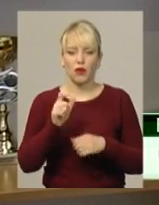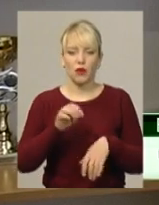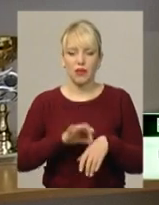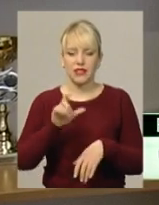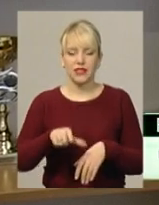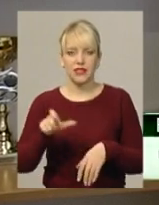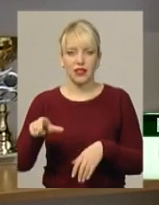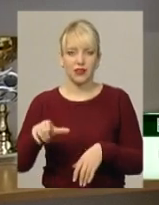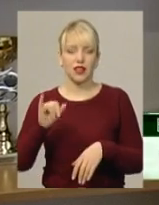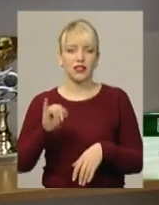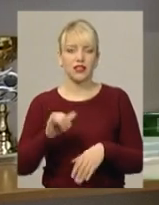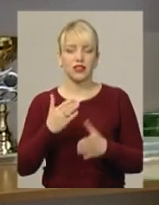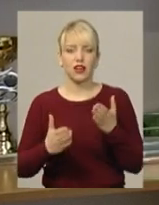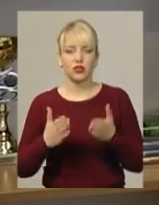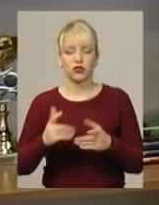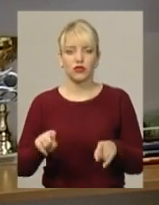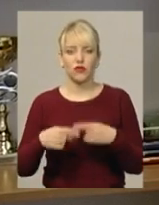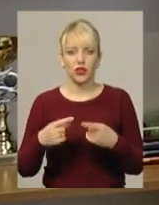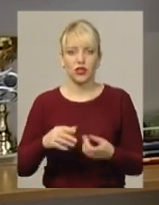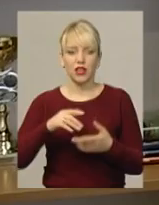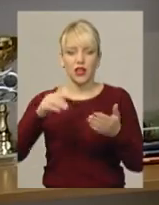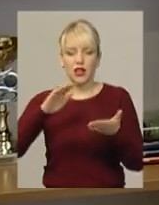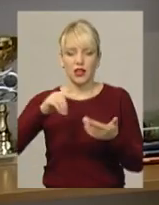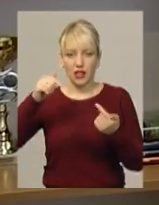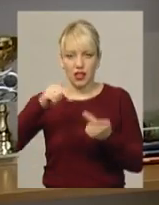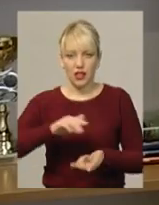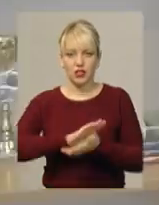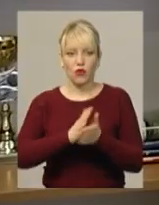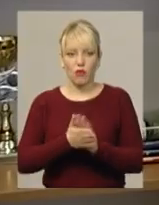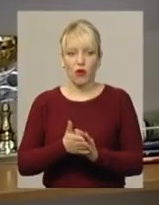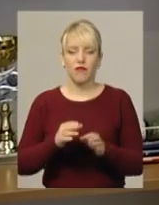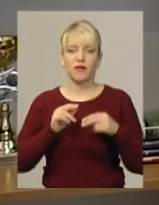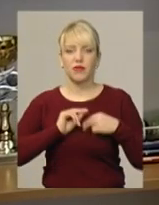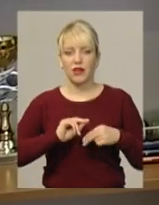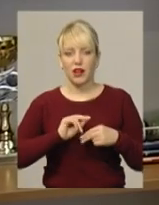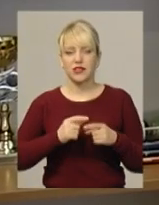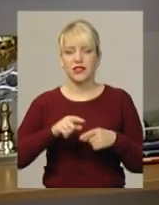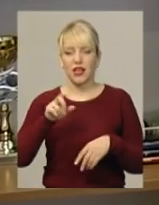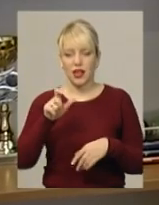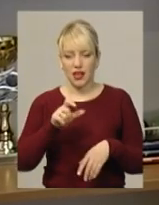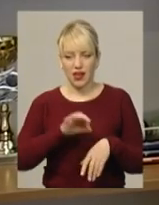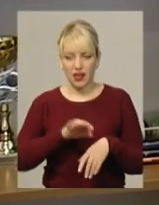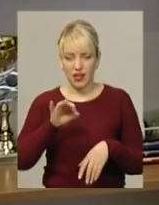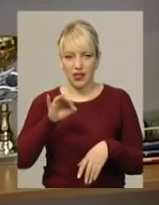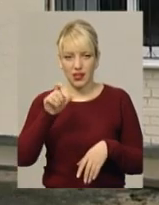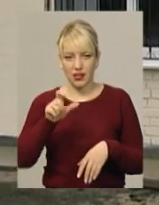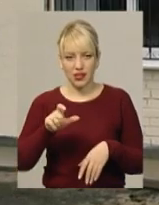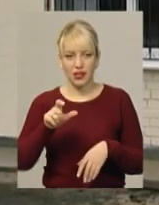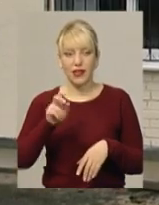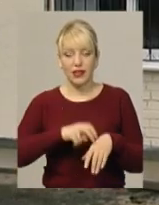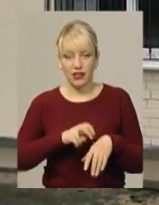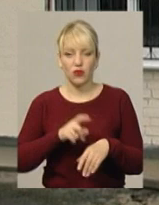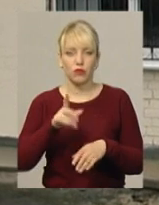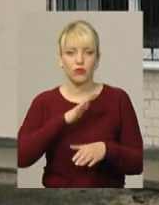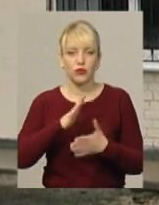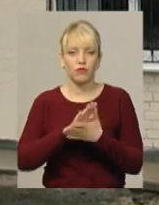принципі, якщо створити належні умови праці тому самому лікарю, то, звісно ж, він буде приваблювати більше пацієнтів. Нині в